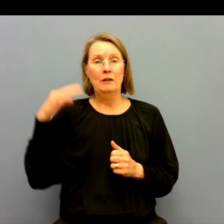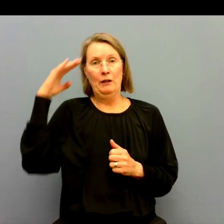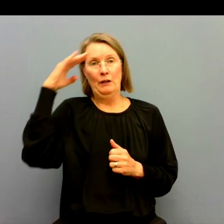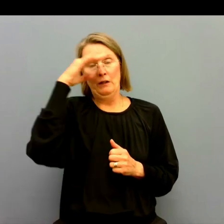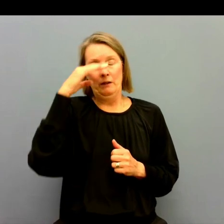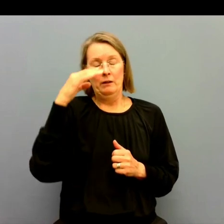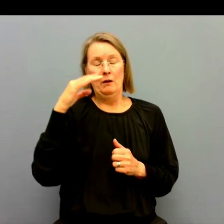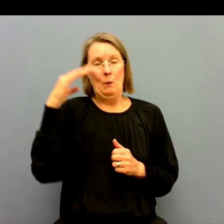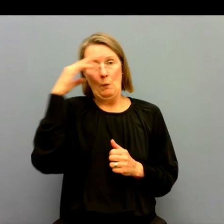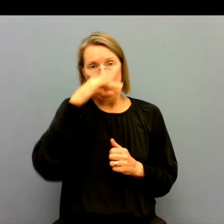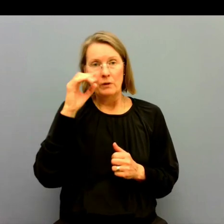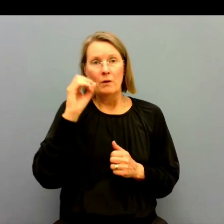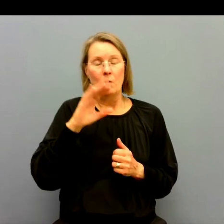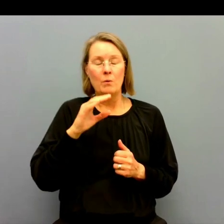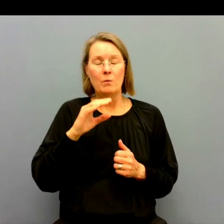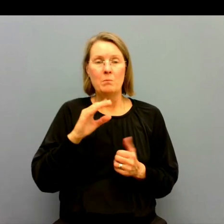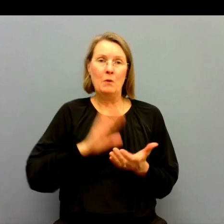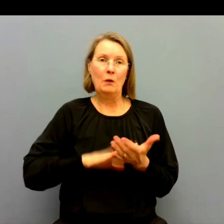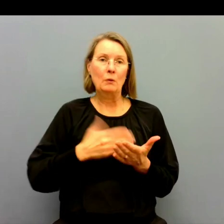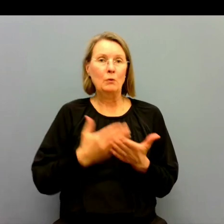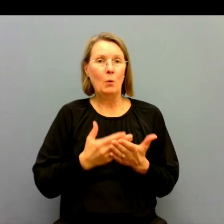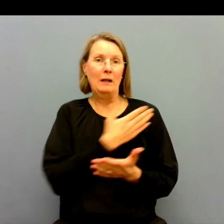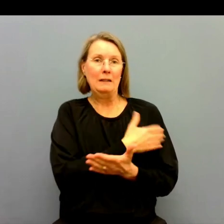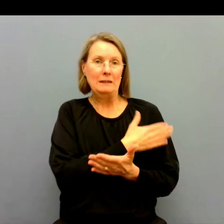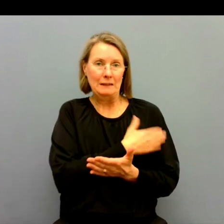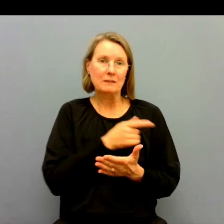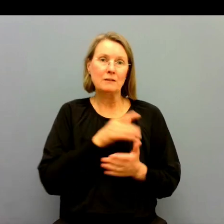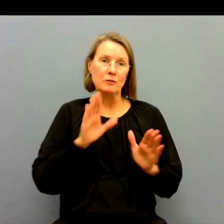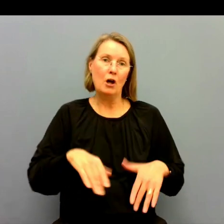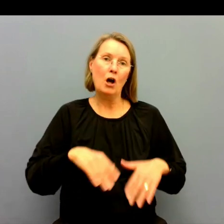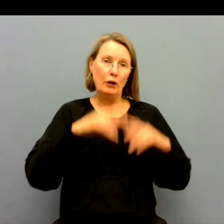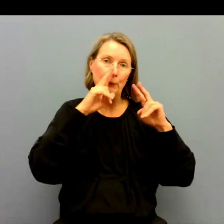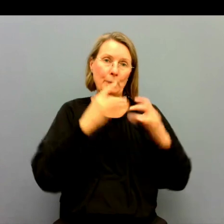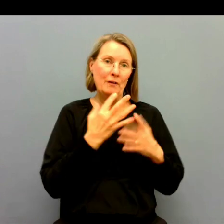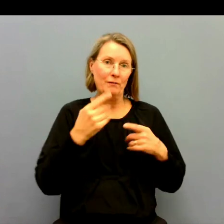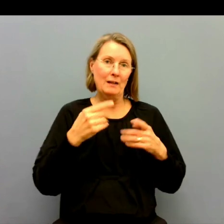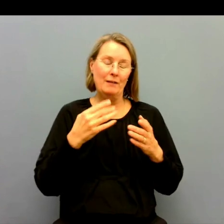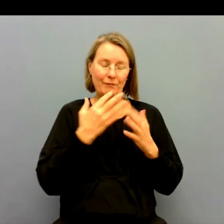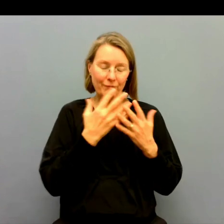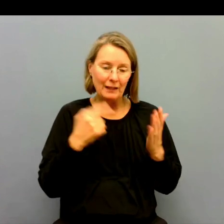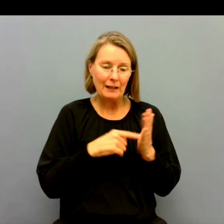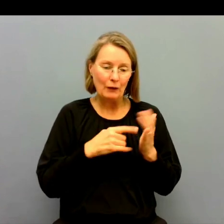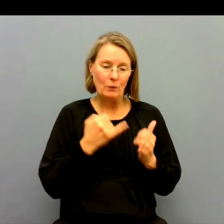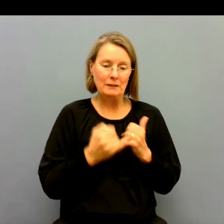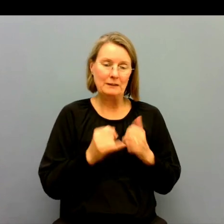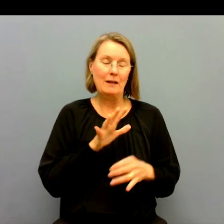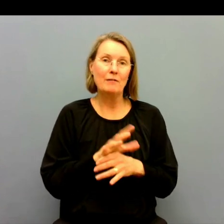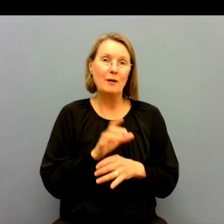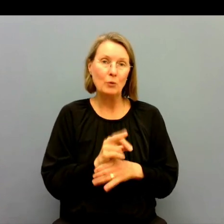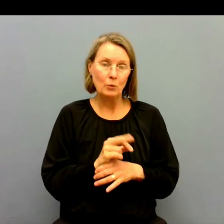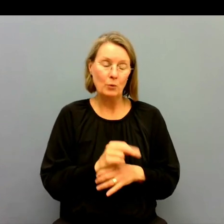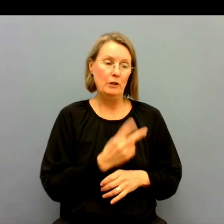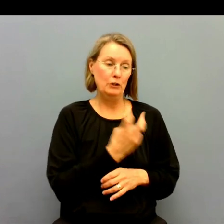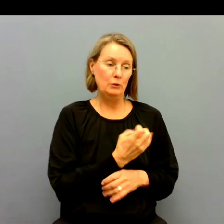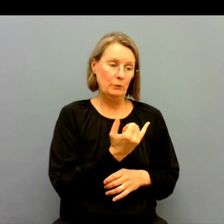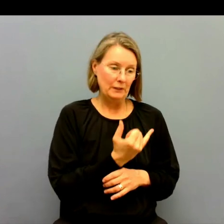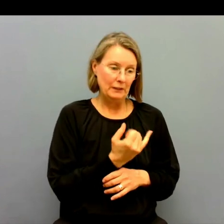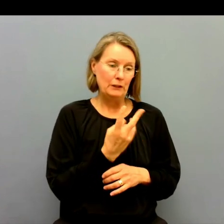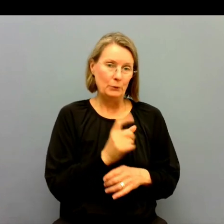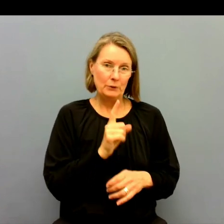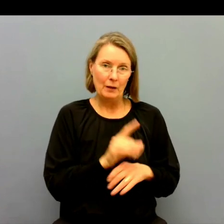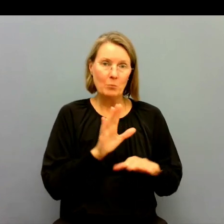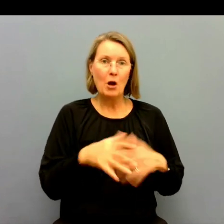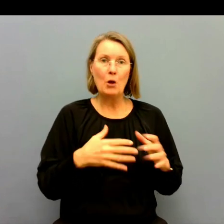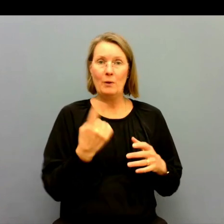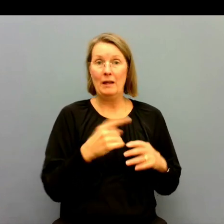och hur den är organiserad har ju utredts en hel radda med gånger under de senaste 15 åren egentligen. 2010